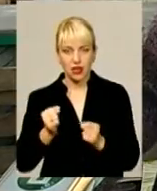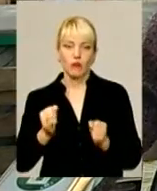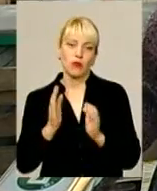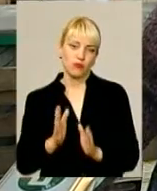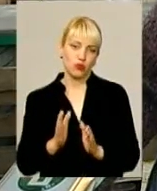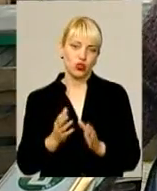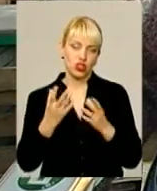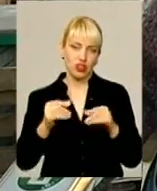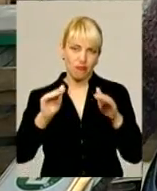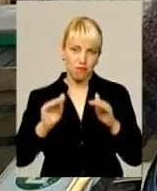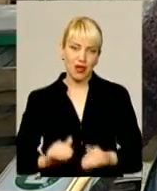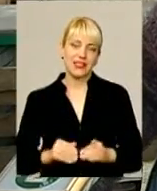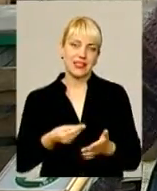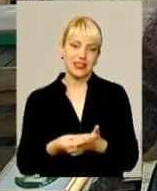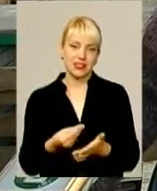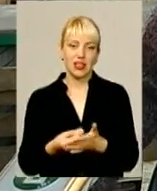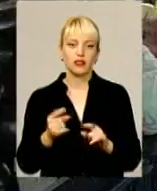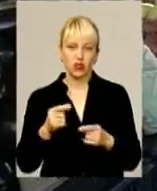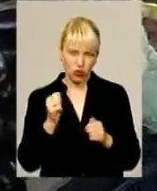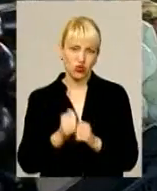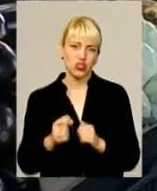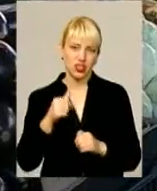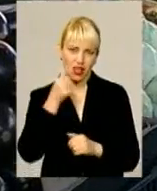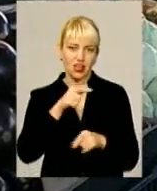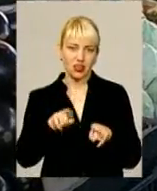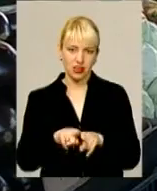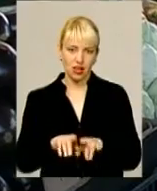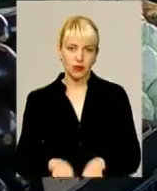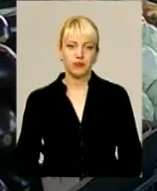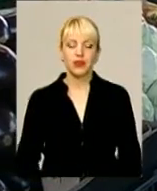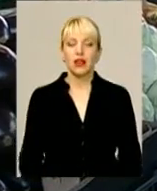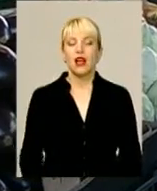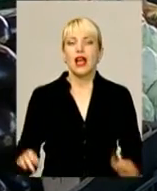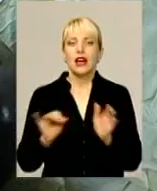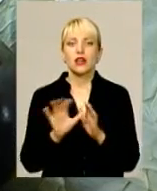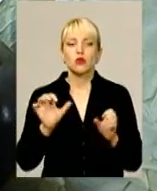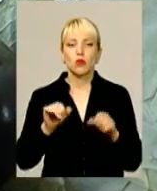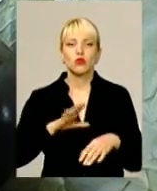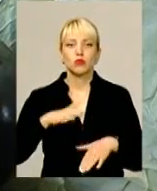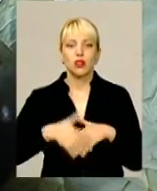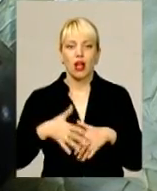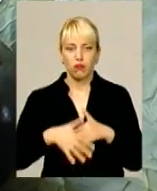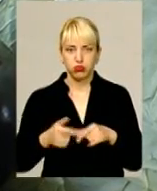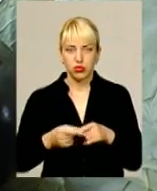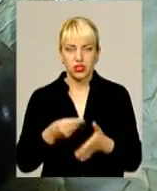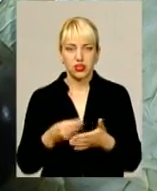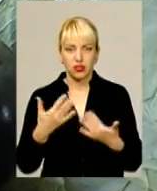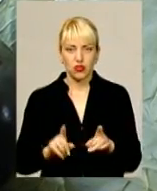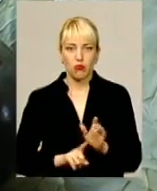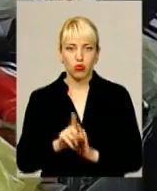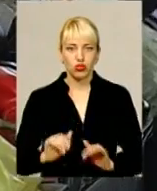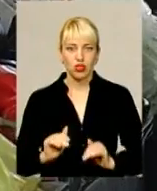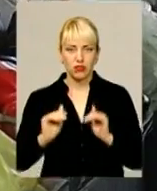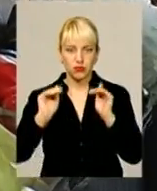тоді ціна повинна що пасти, бо це також рік. Щоправда, рекордсменкою знову може стати капуста. Ціни на неї вже почали